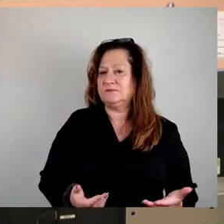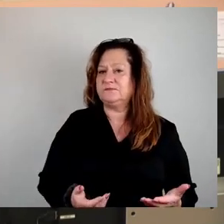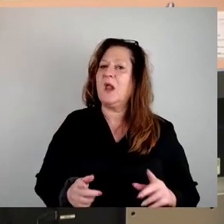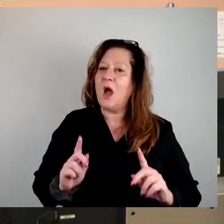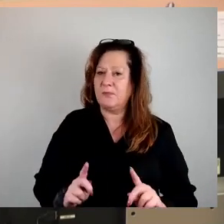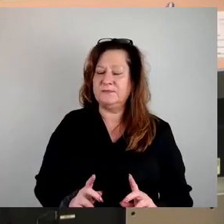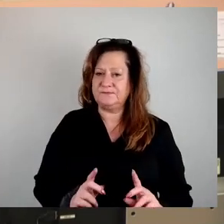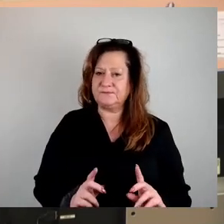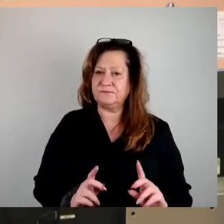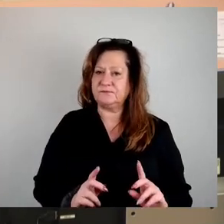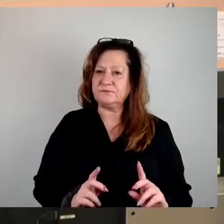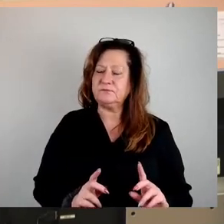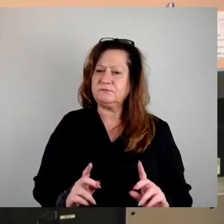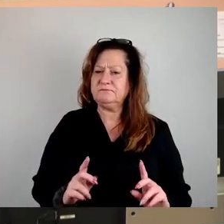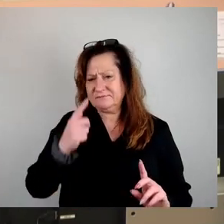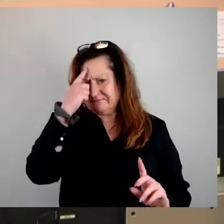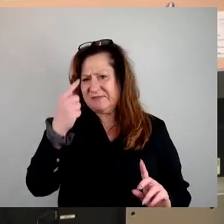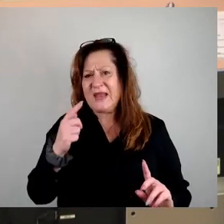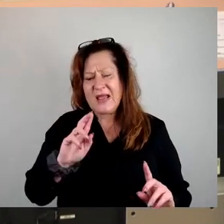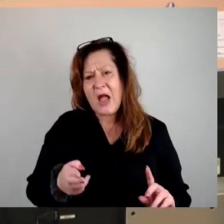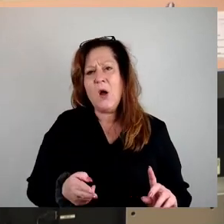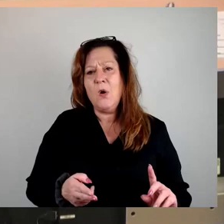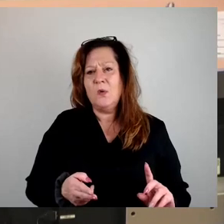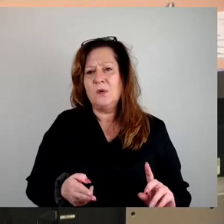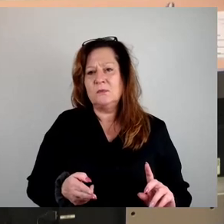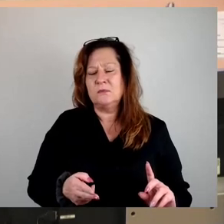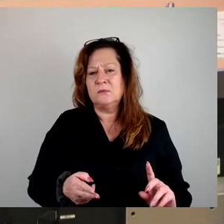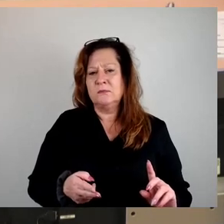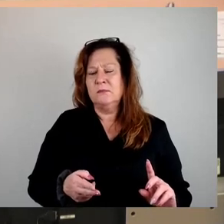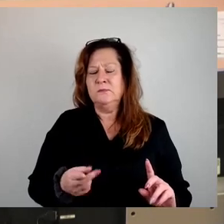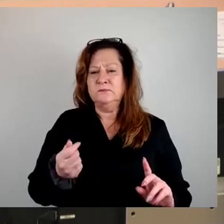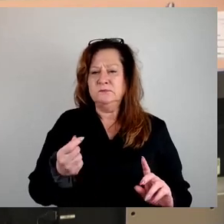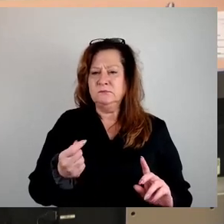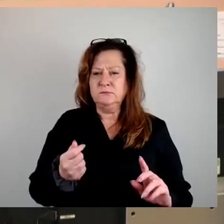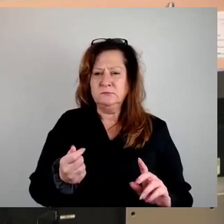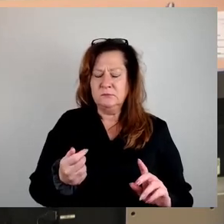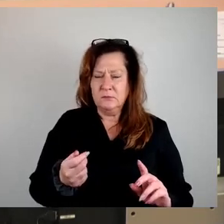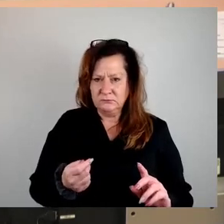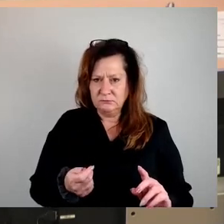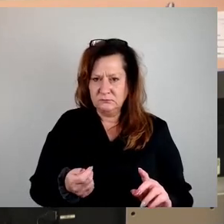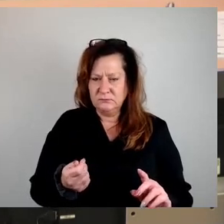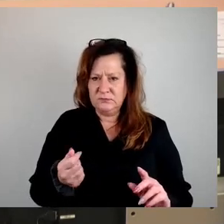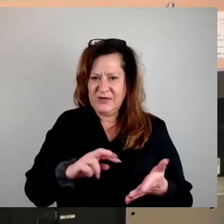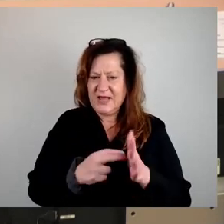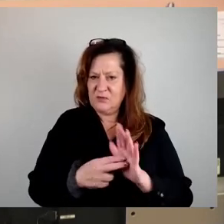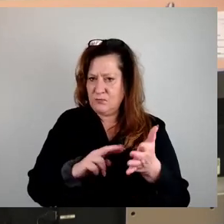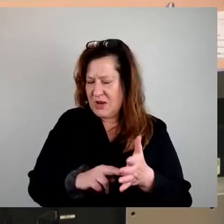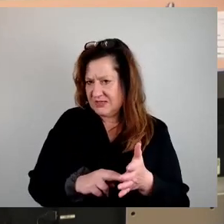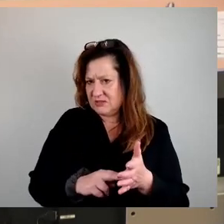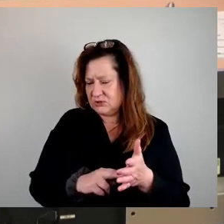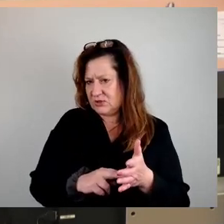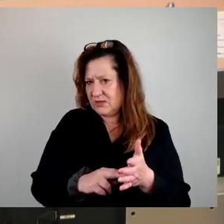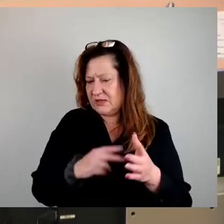Sicht genauso das Problem ist, ist, dass die finanzpolitische Priorität für das Thema bezahlbares Wohnen hier im Stadtrat